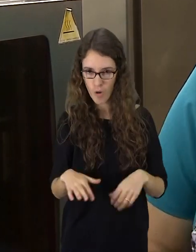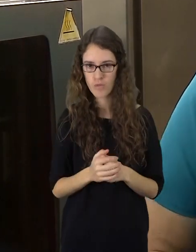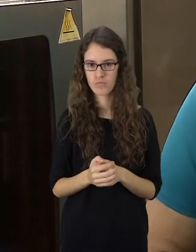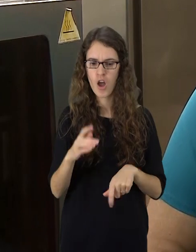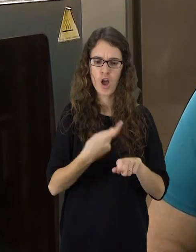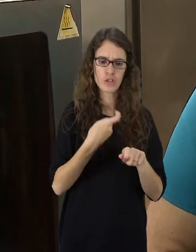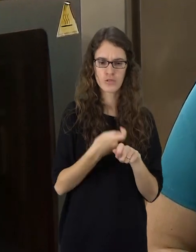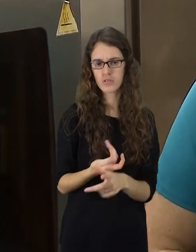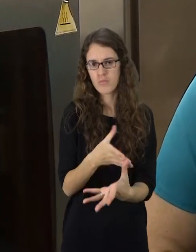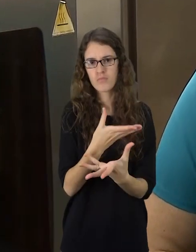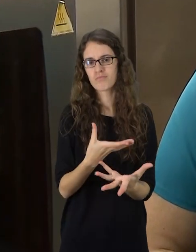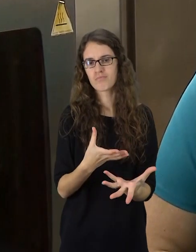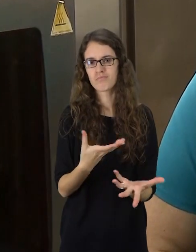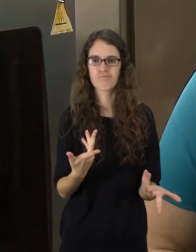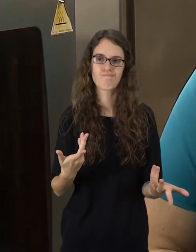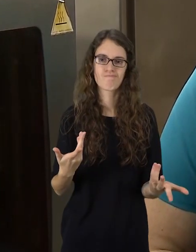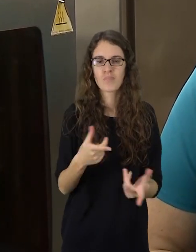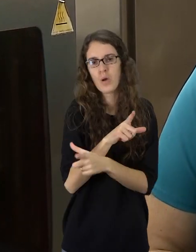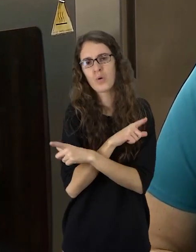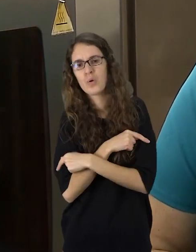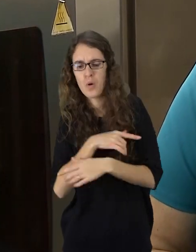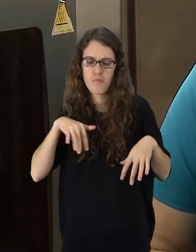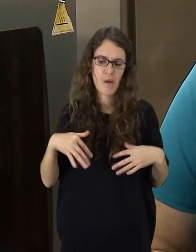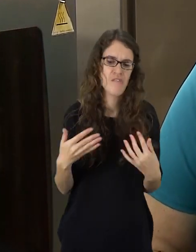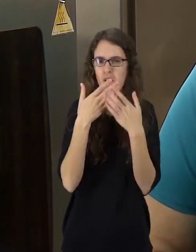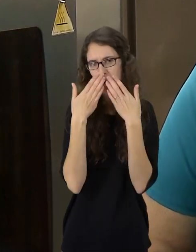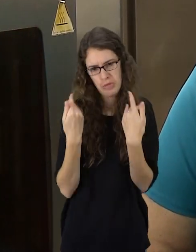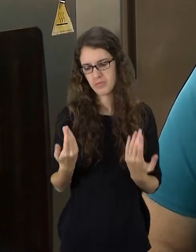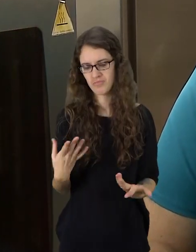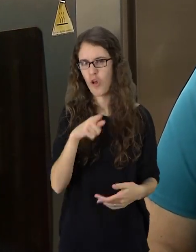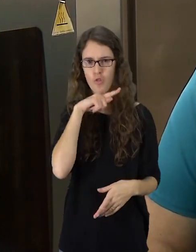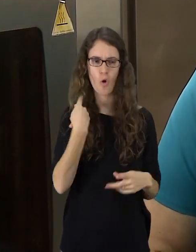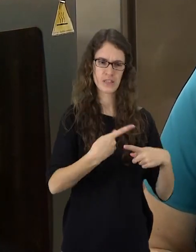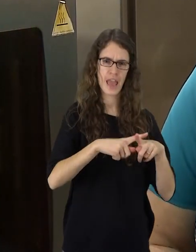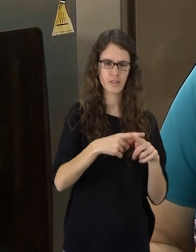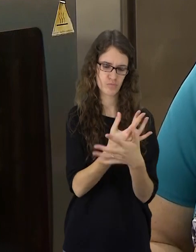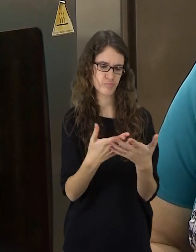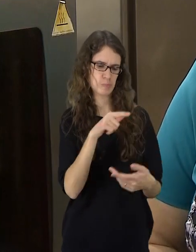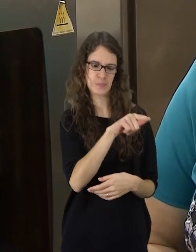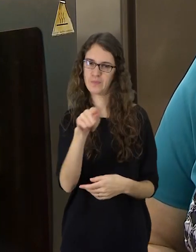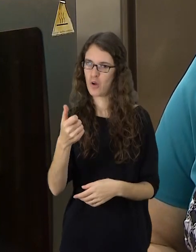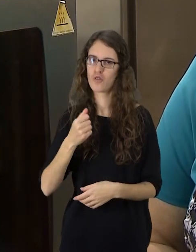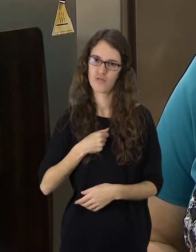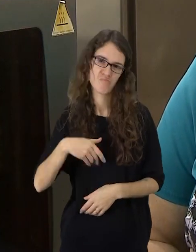skutimėm, tai turim daug visokios technikos, mašinų, tai